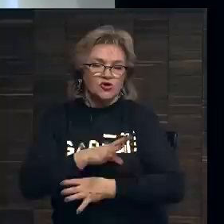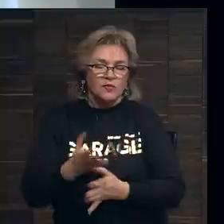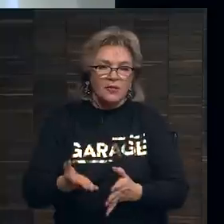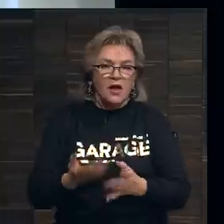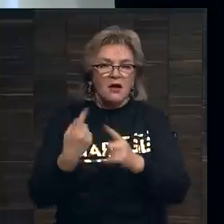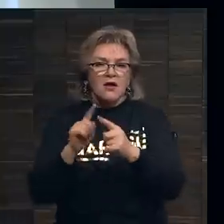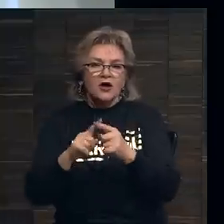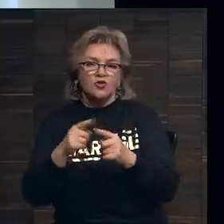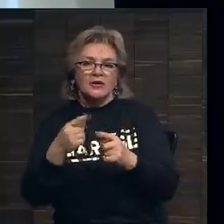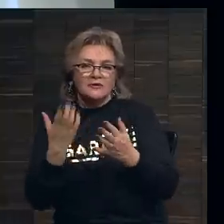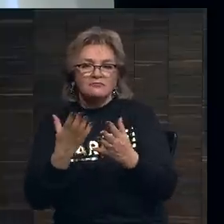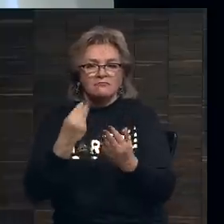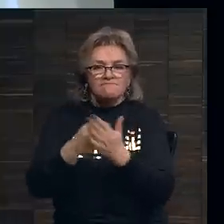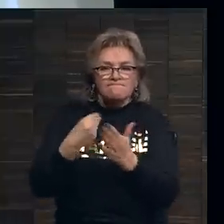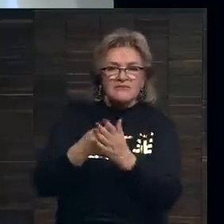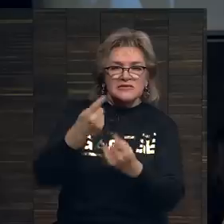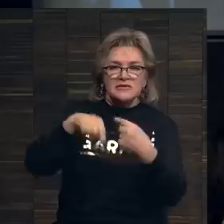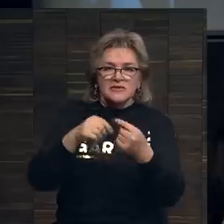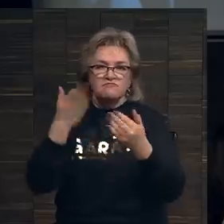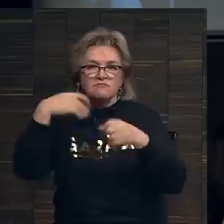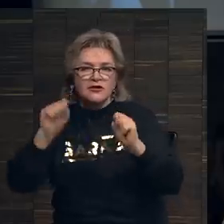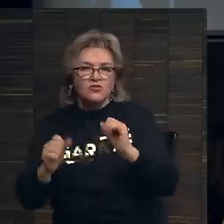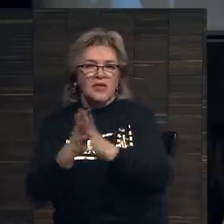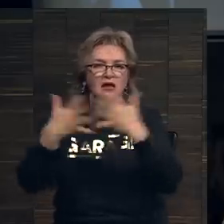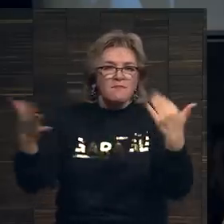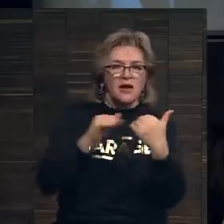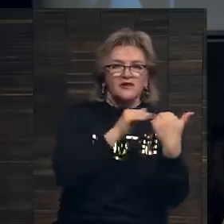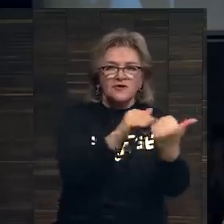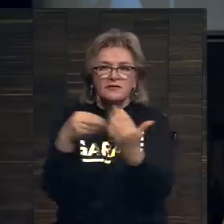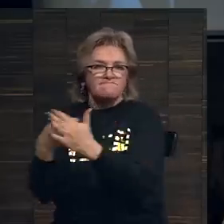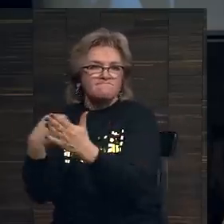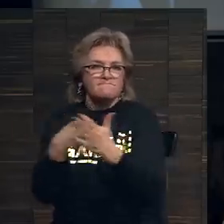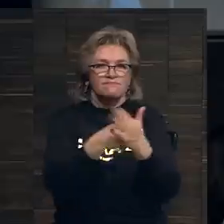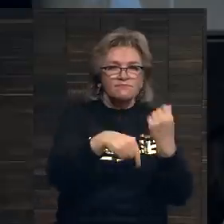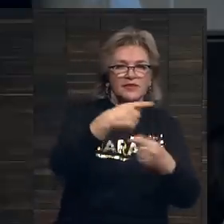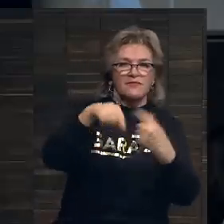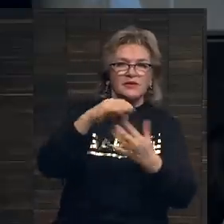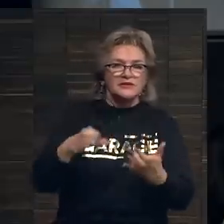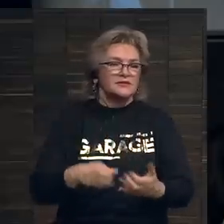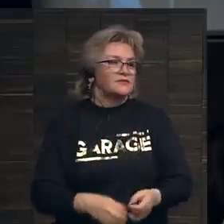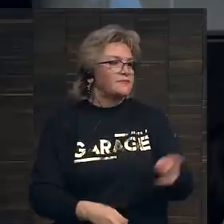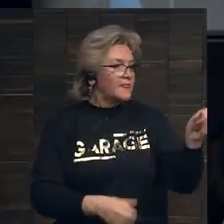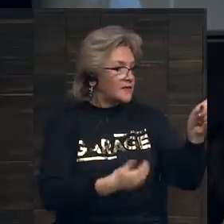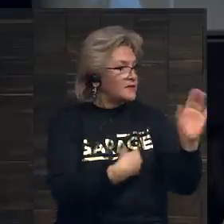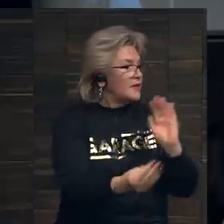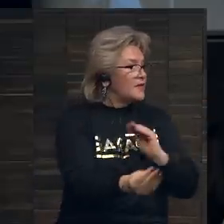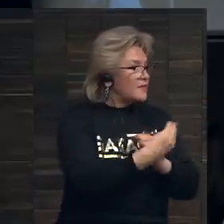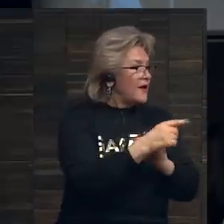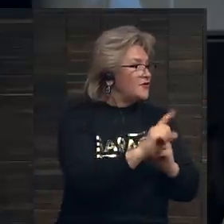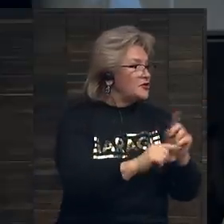которые говорят на языке бизнеса и способны участвовать в глобальных взаимодействиях. Вы хотите что-нибудь добавить здесь?